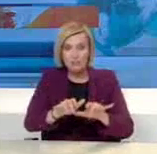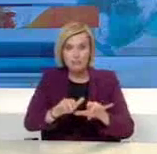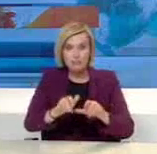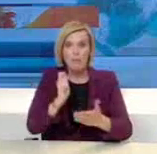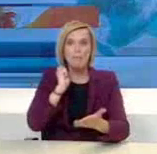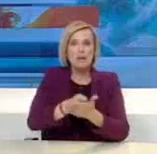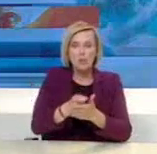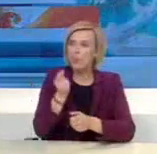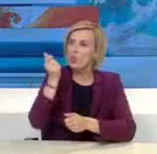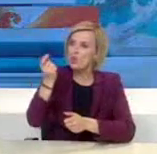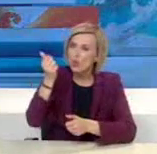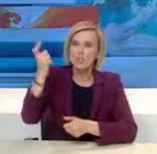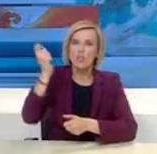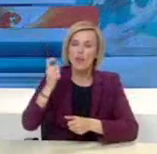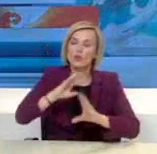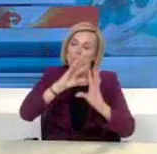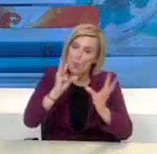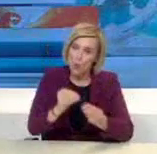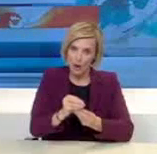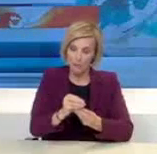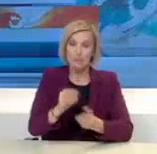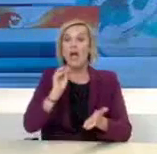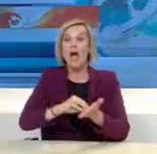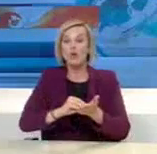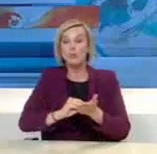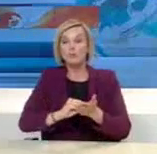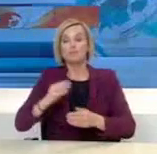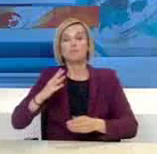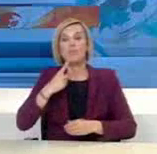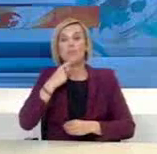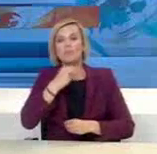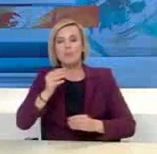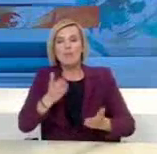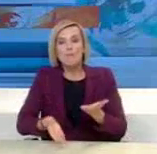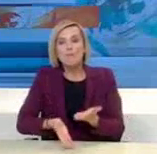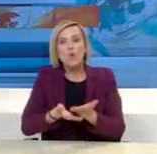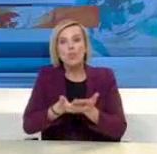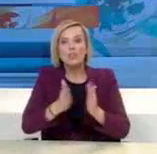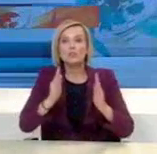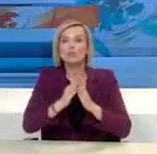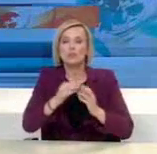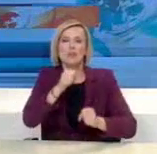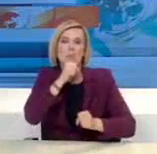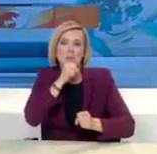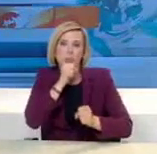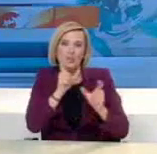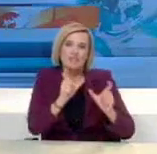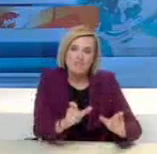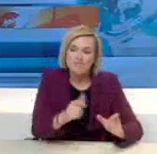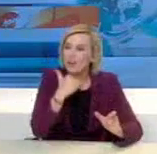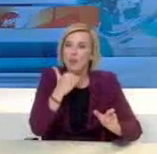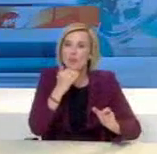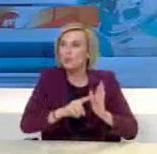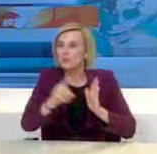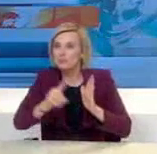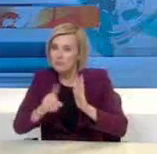αναβαθμίστηκε το πρόγραμμα βοήθειας στο σπίτι, ώστε να δίνεται δυνατότητα εξυπηρέτησης πολιτών οι οποίοι δεν μπορούν να μετακινηθούν και να